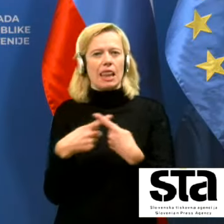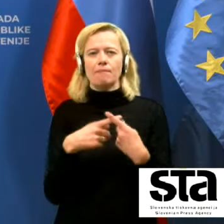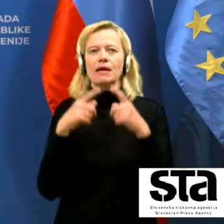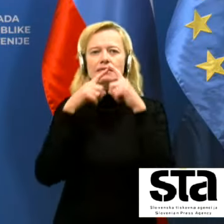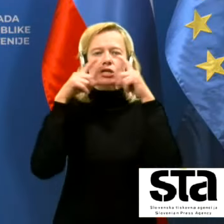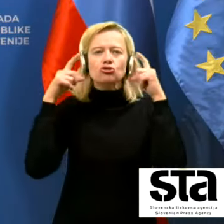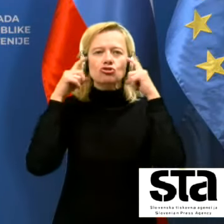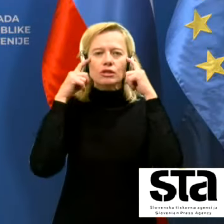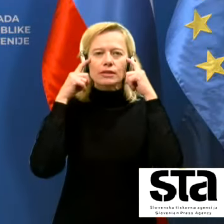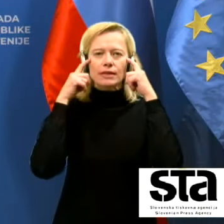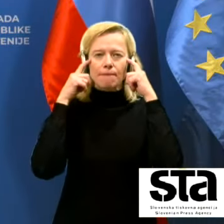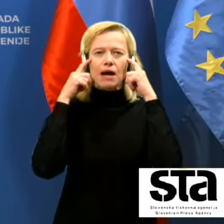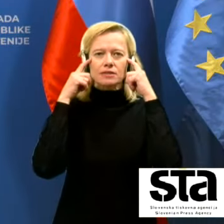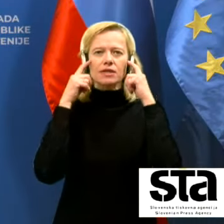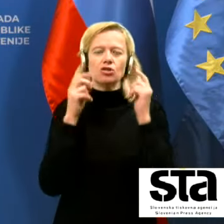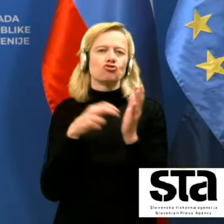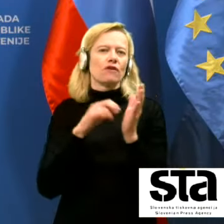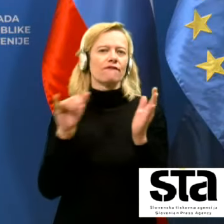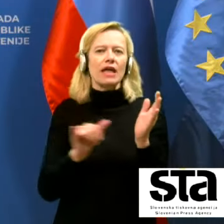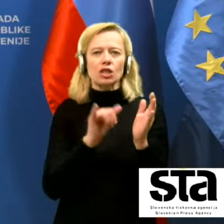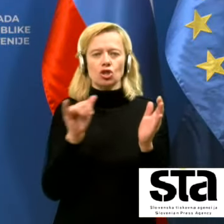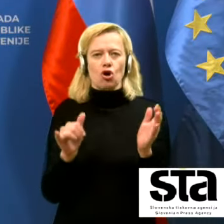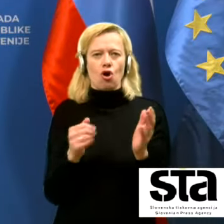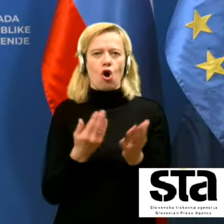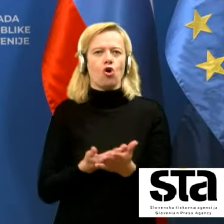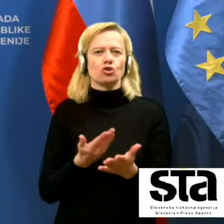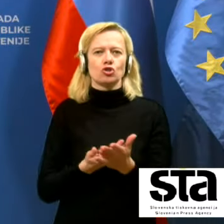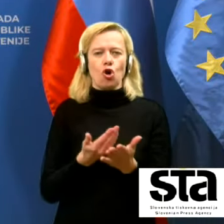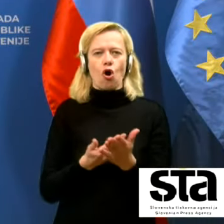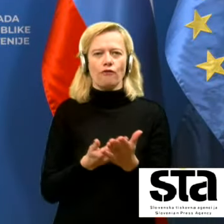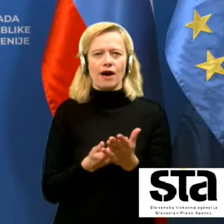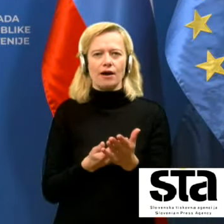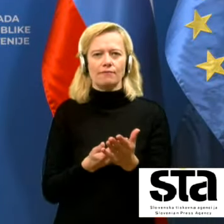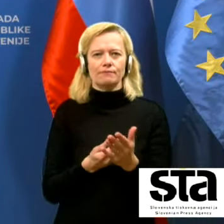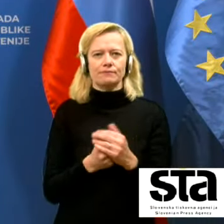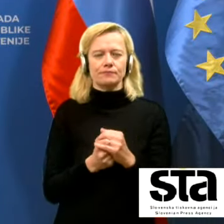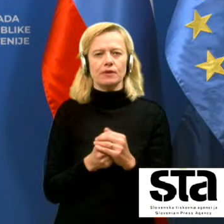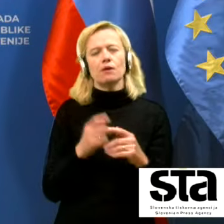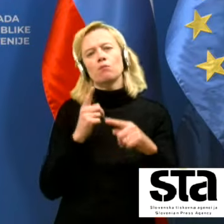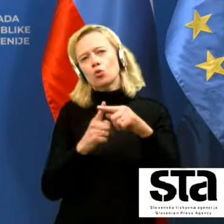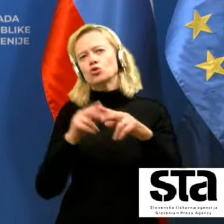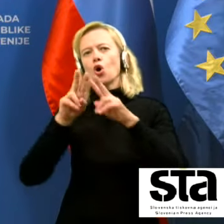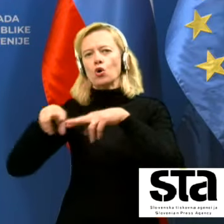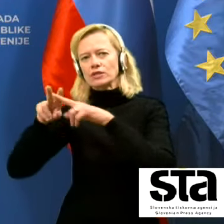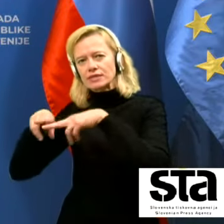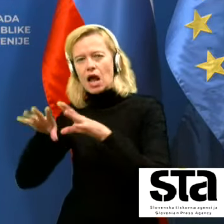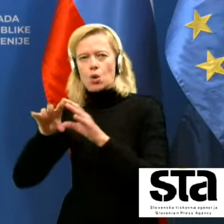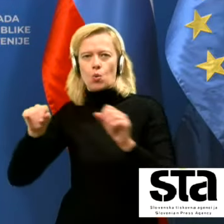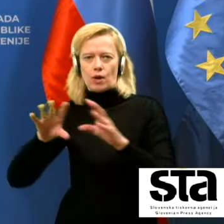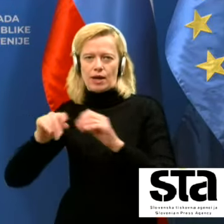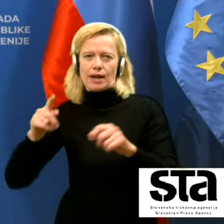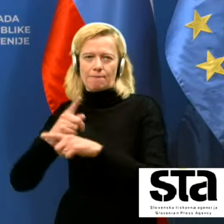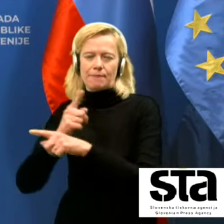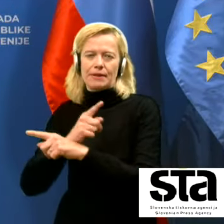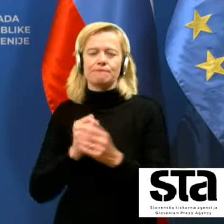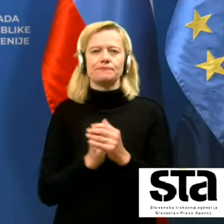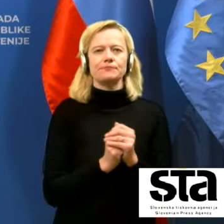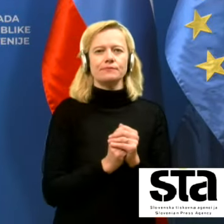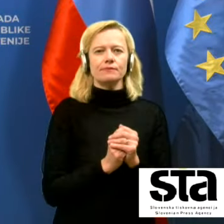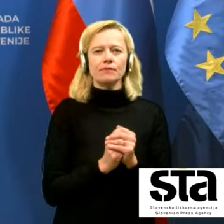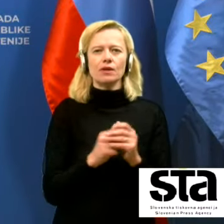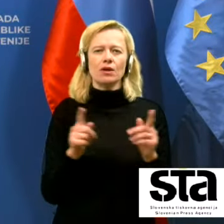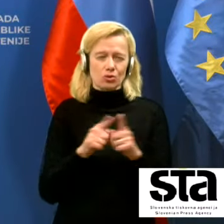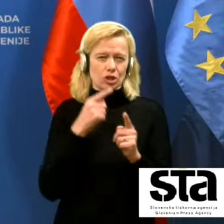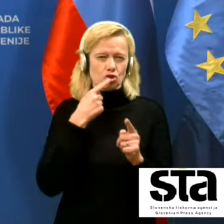maske so še vedno osnova, poleg ostalih ukrepov, v katerih govorimo veščas. In kot rečeno,